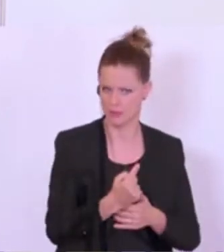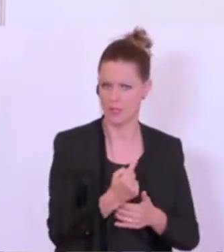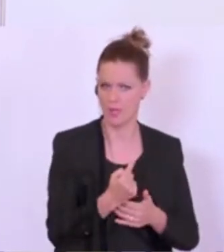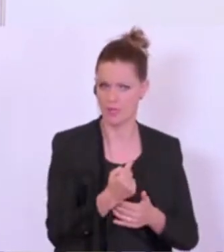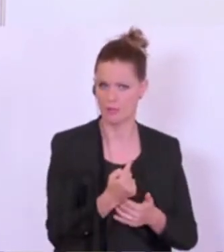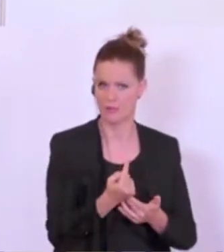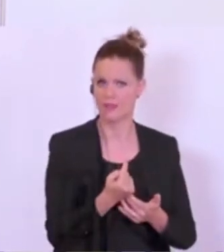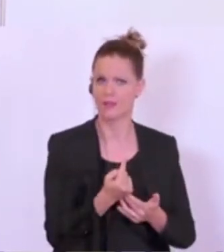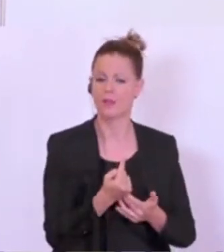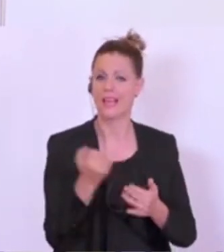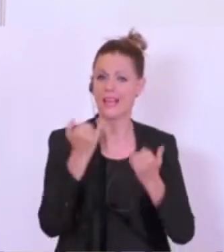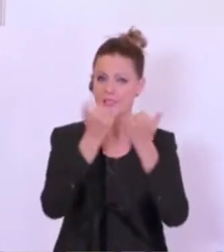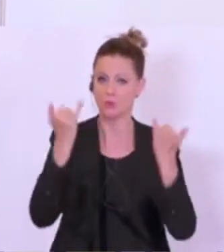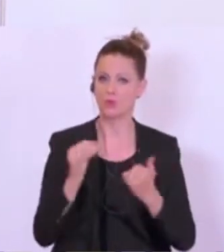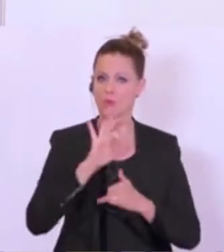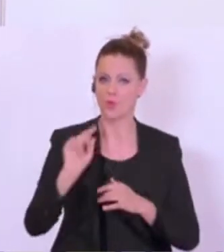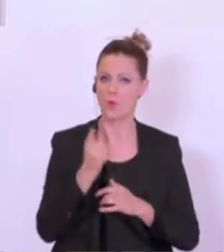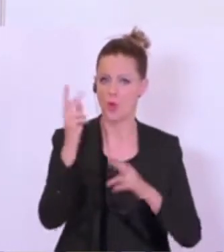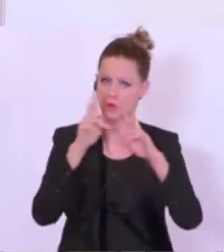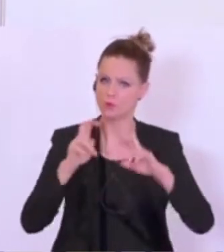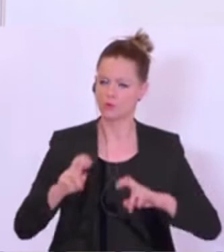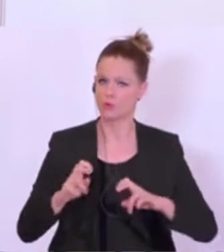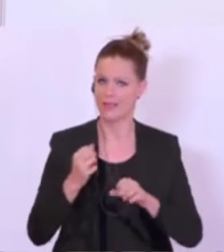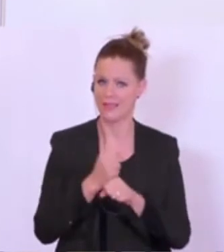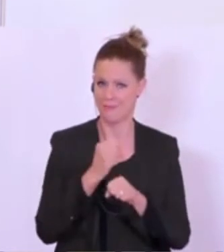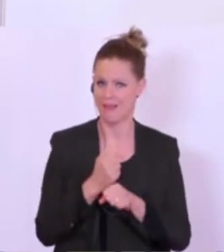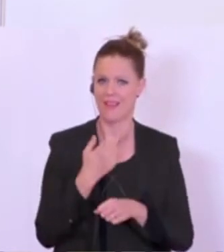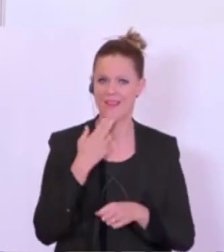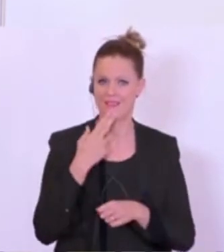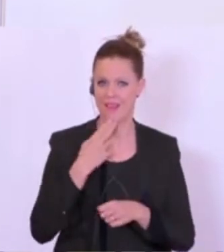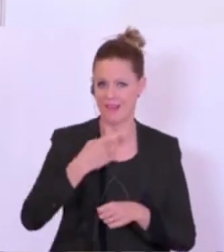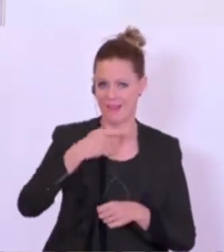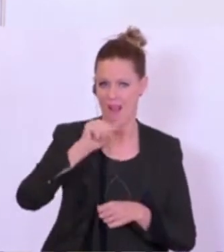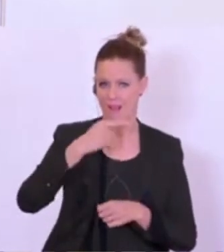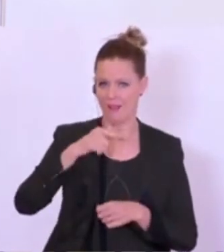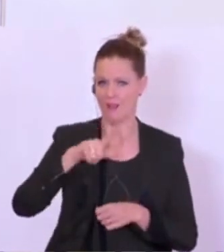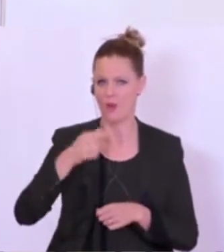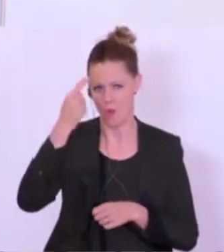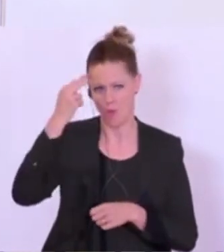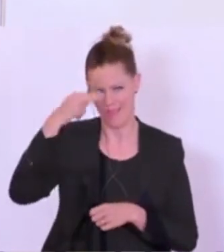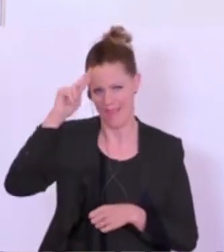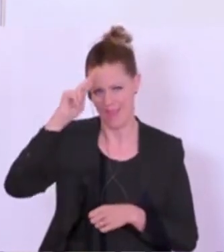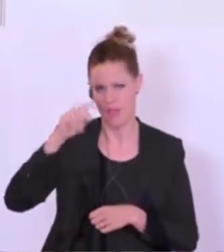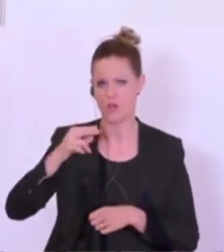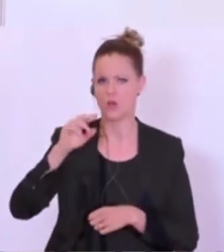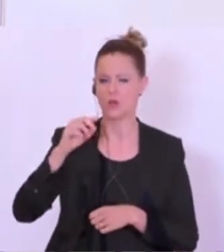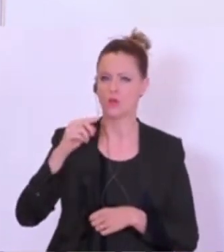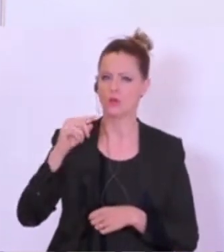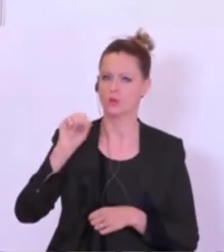die das Institut für höhere Studien durchgeführt hat, verfasst von Dr. Katharina Gangl und Axel Sonntag und ich darf Ihnen jetzt einige